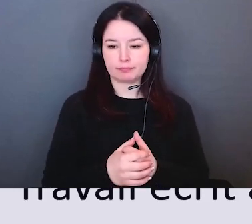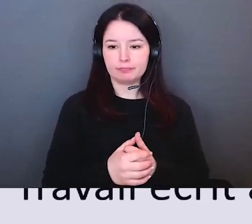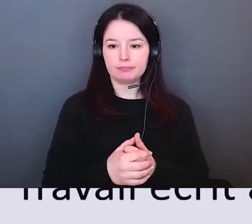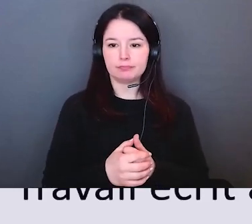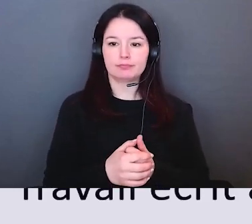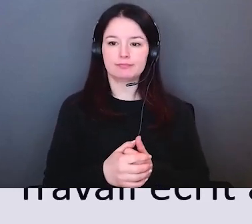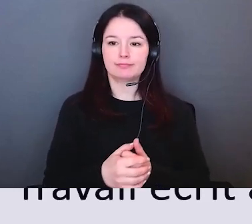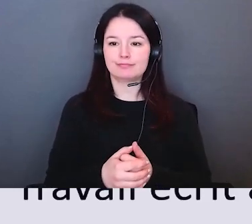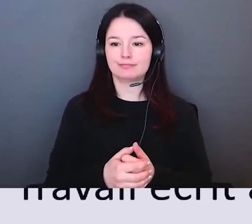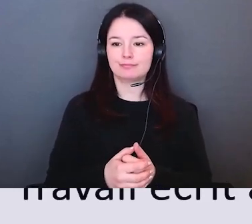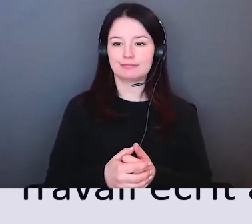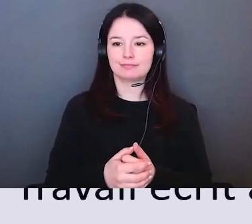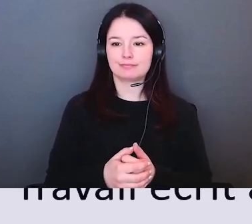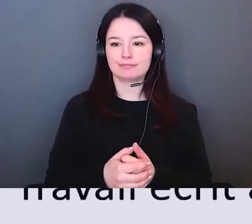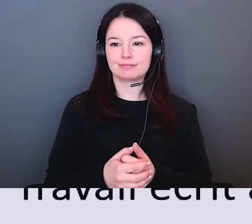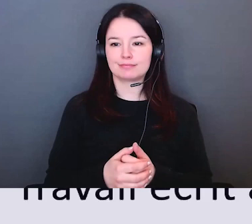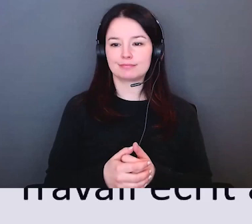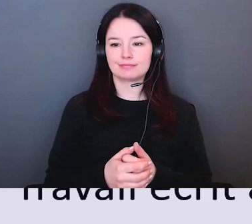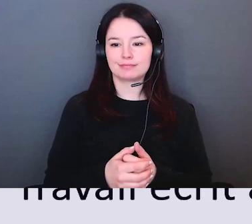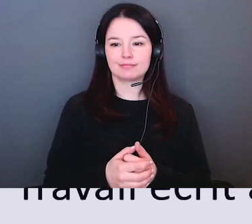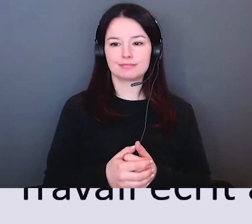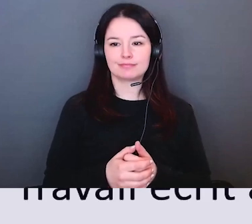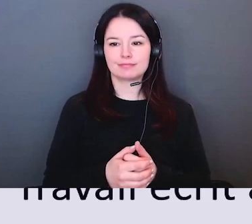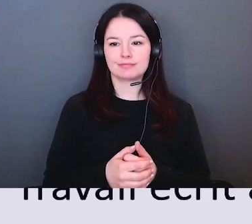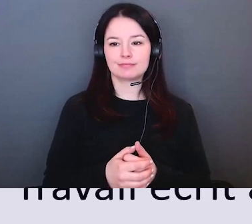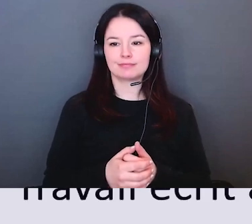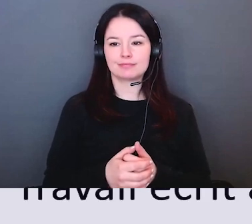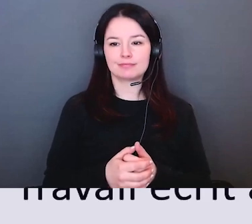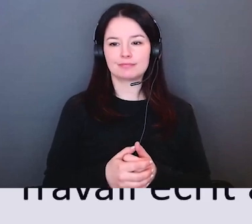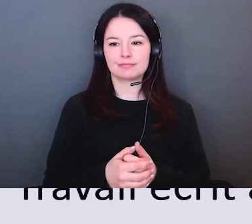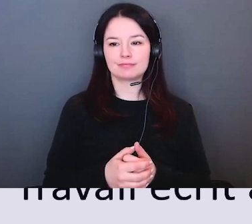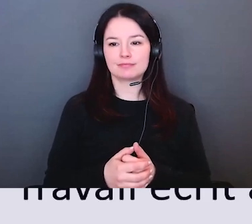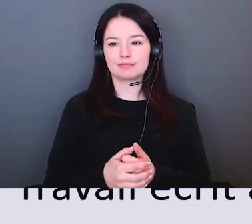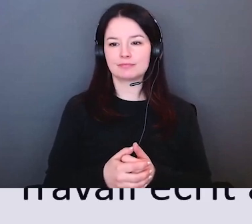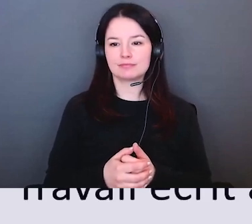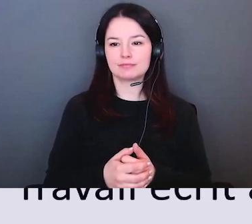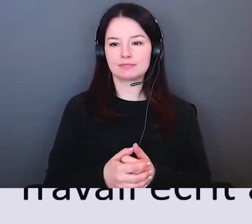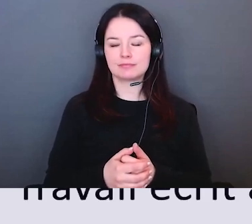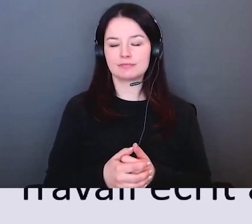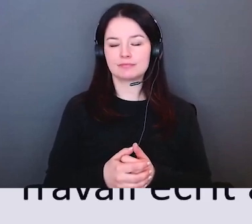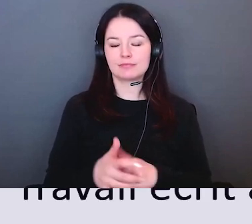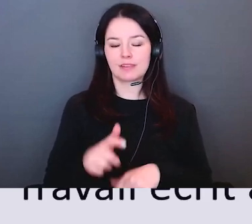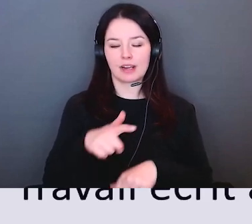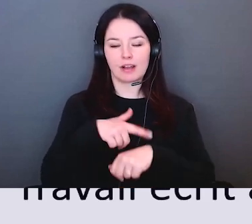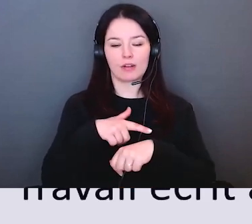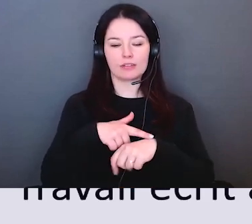un travail écrit à réaliser quels concepts ont raisonné pour vous